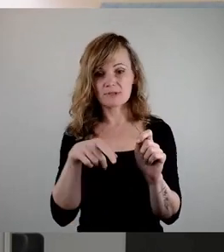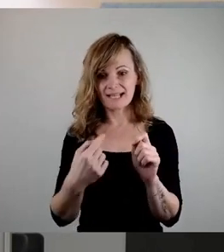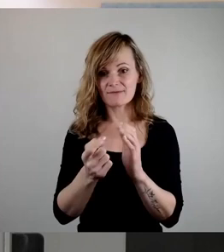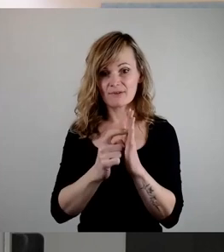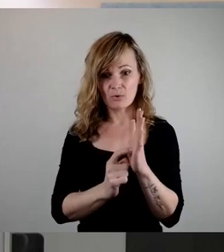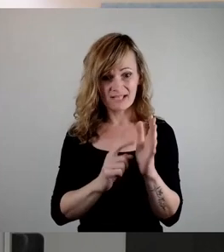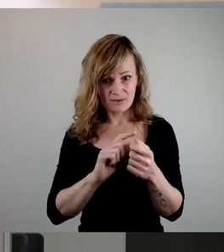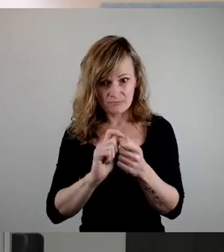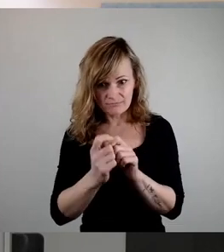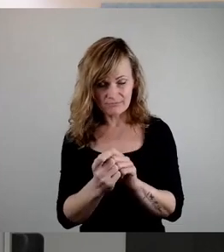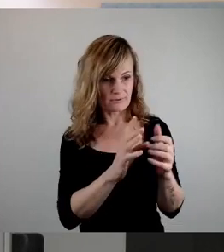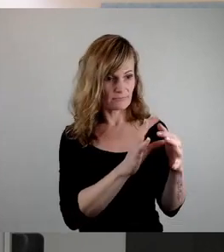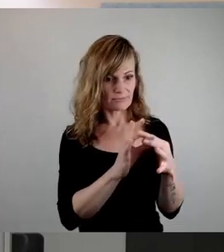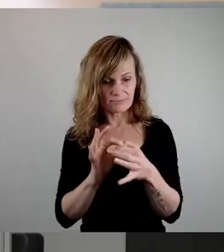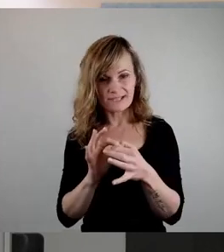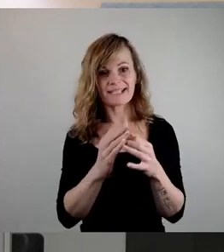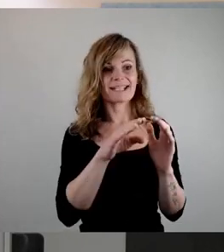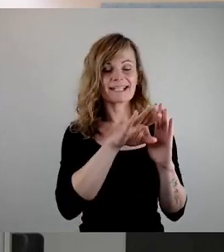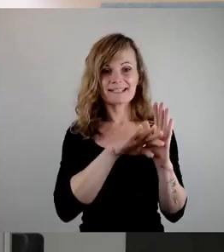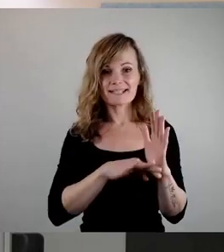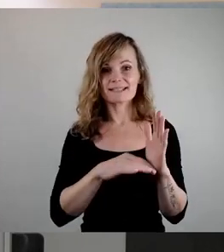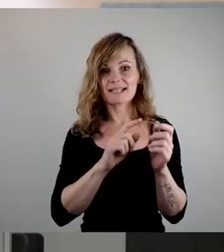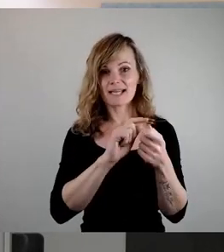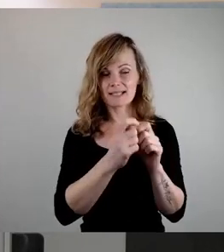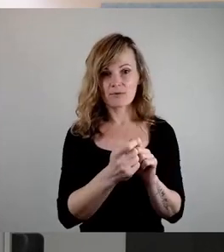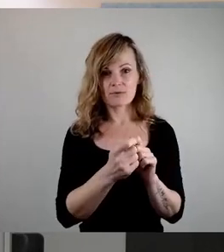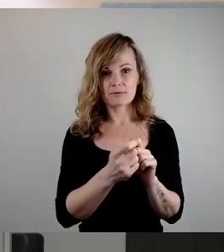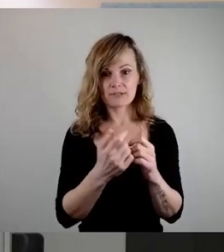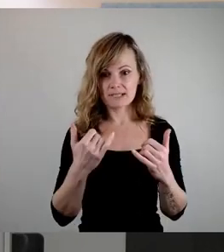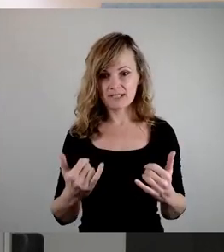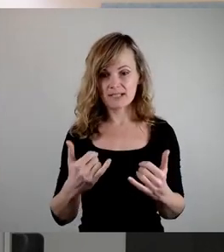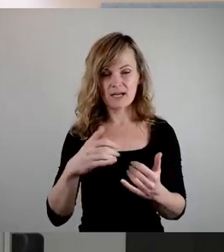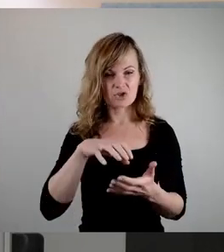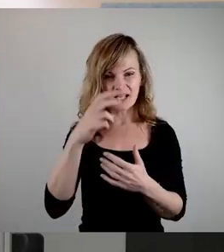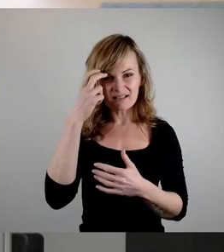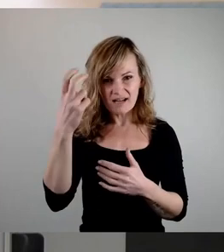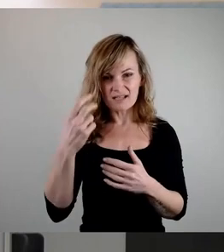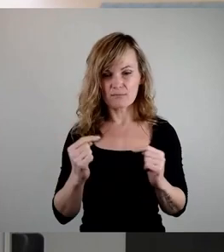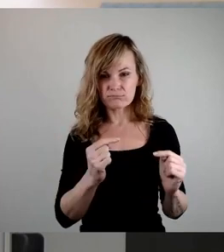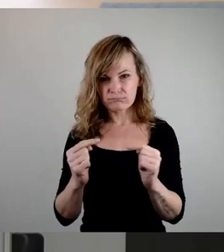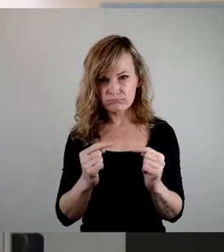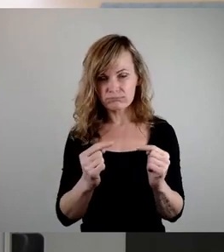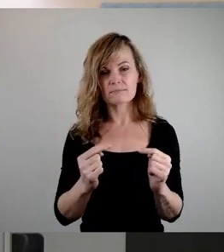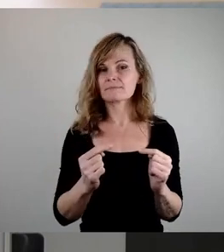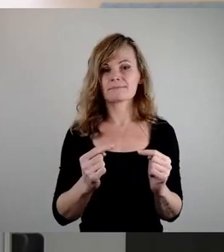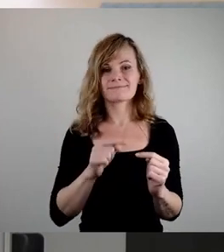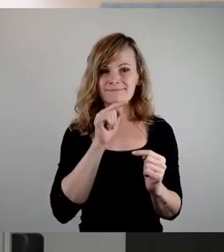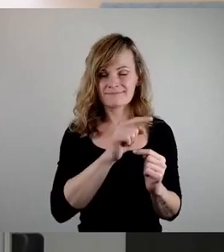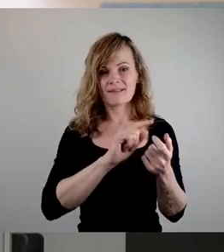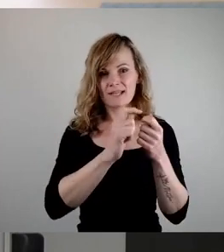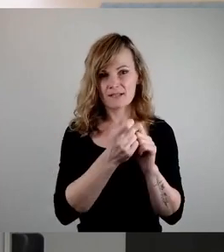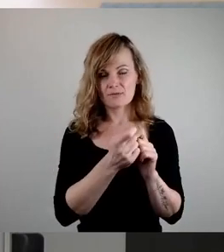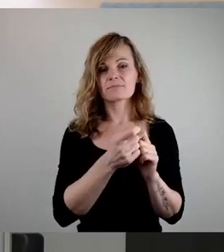dann sind diese gesetzlichen Änderungen, diese Voraussetzungen nicht hier im Stadtrat zu diskutieren, sondern dann ist das Sache des Landes.